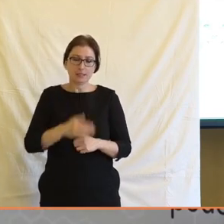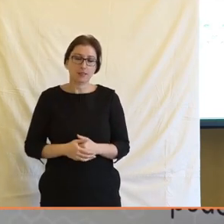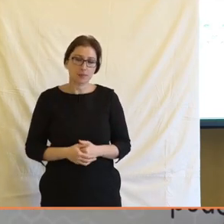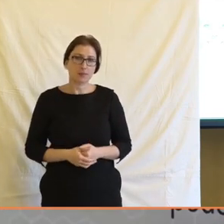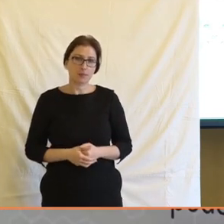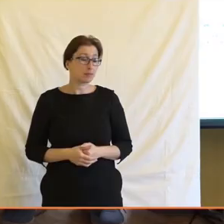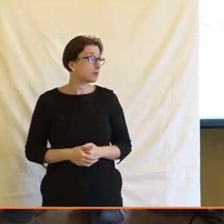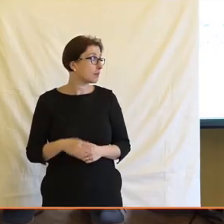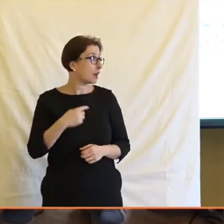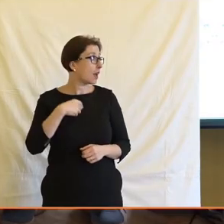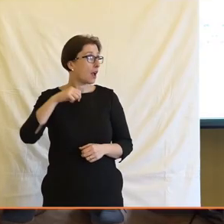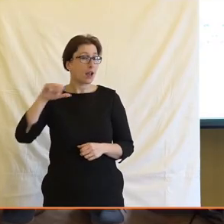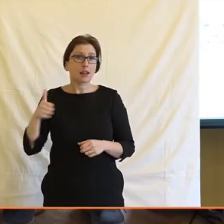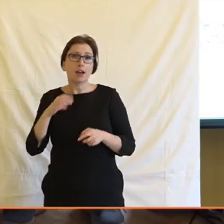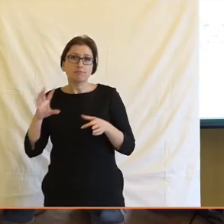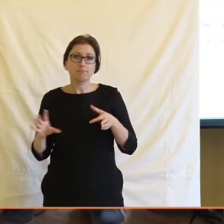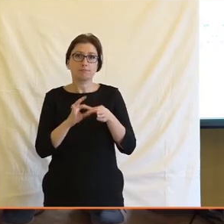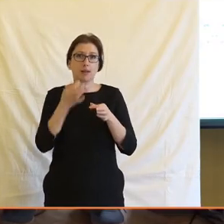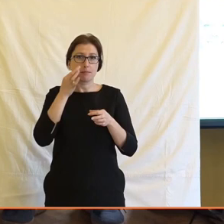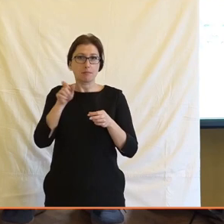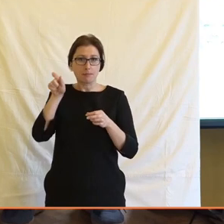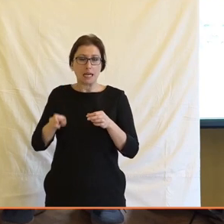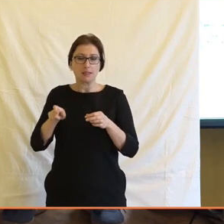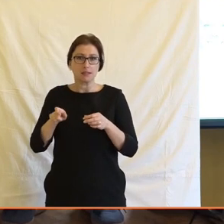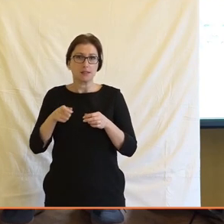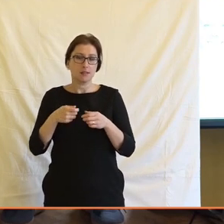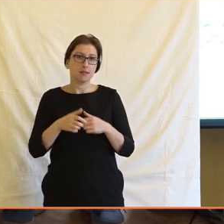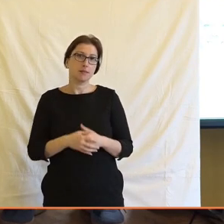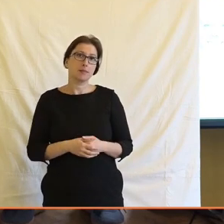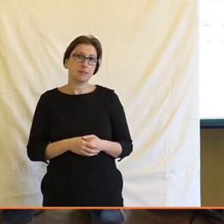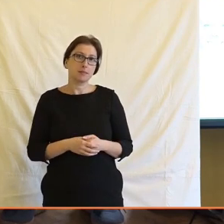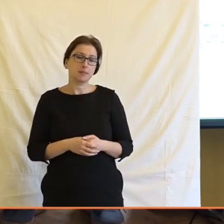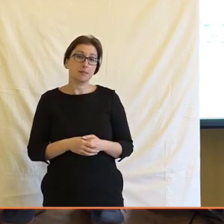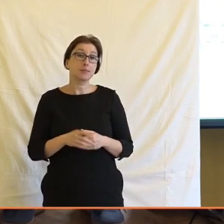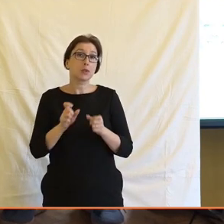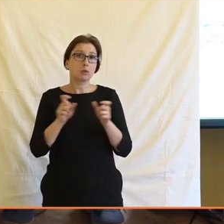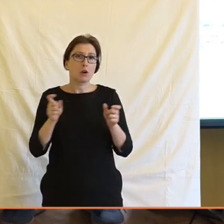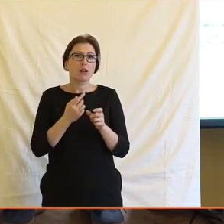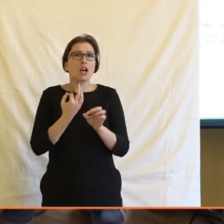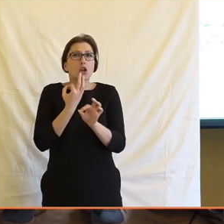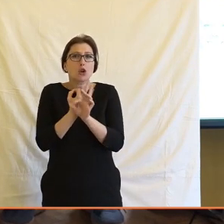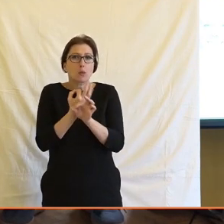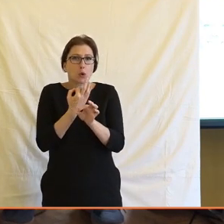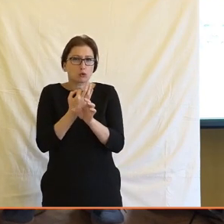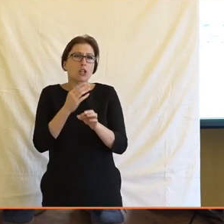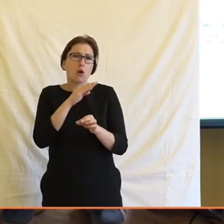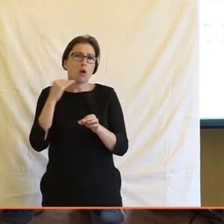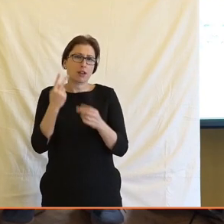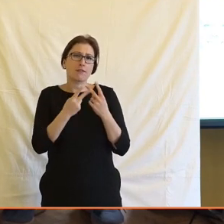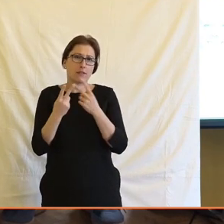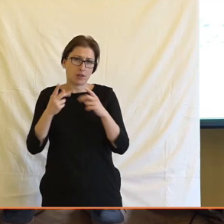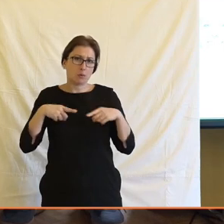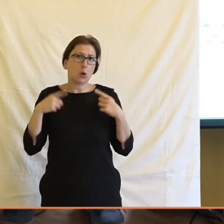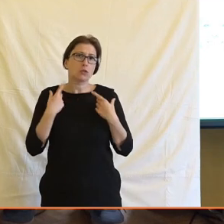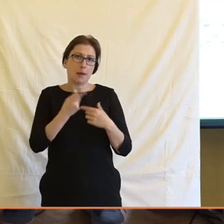Jo, já vlastně jenom navážu na kolegyni, že ve chvíli pokud, protože nějakou formu doporučovacího algoritmu používá spousta webů, my s tím teď